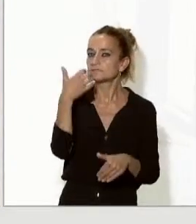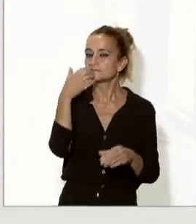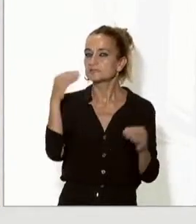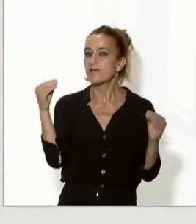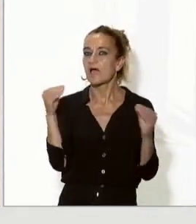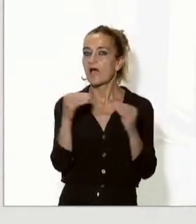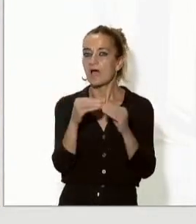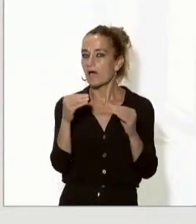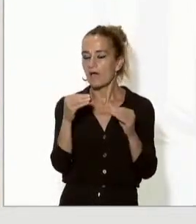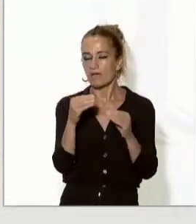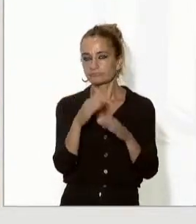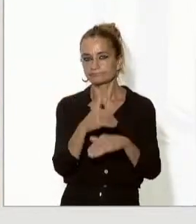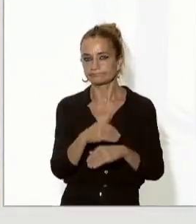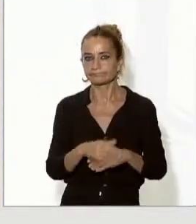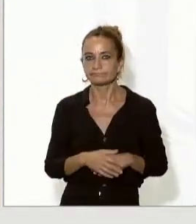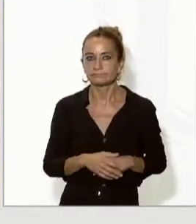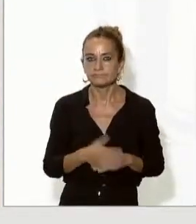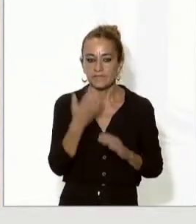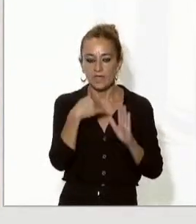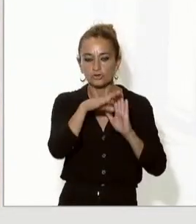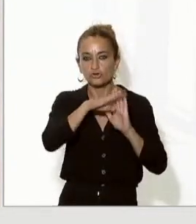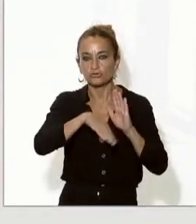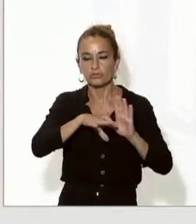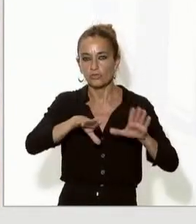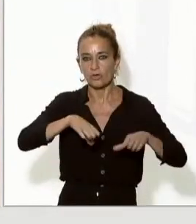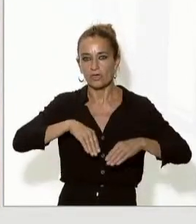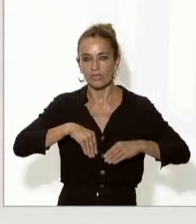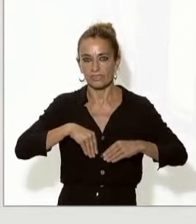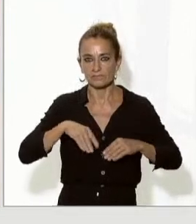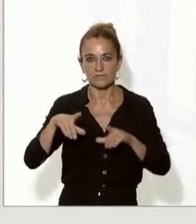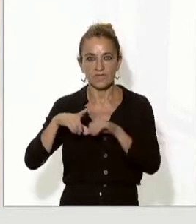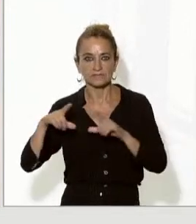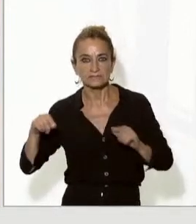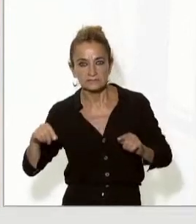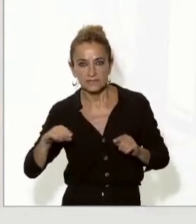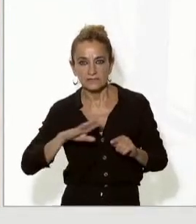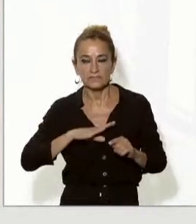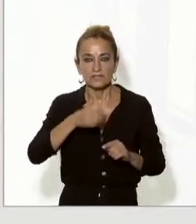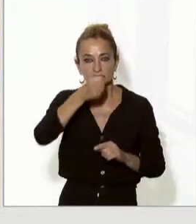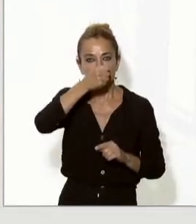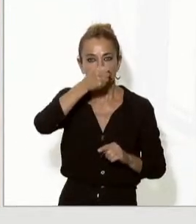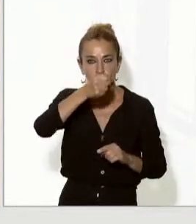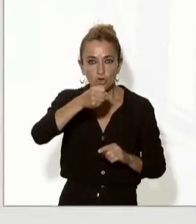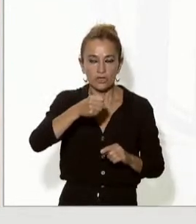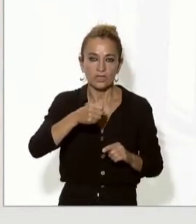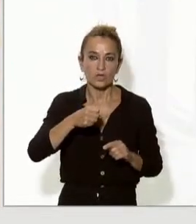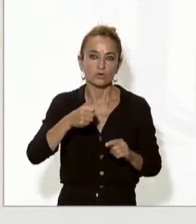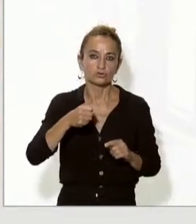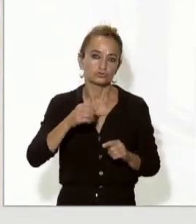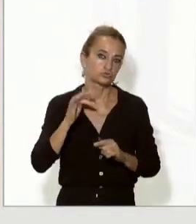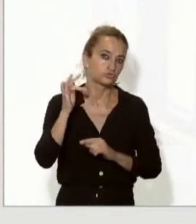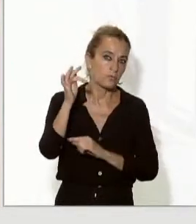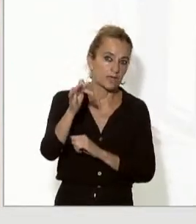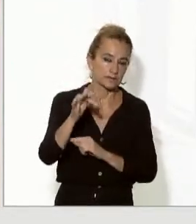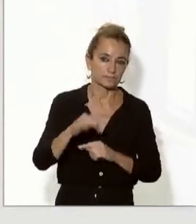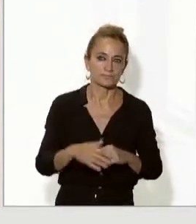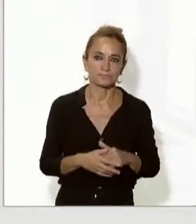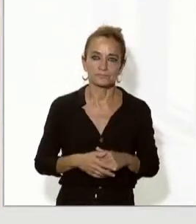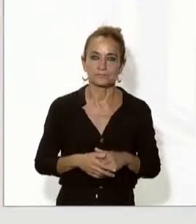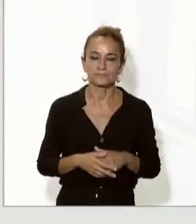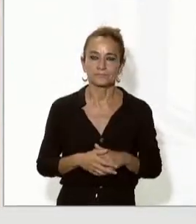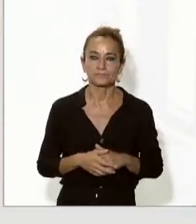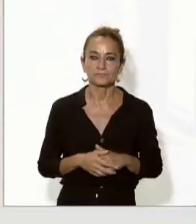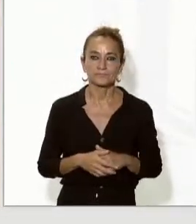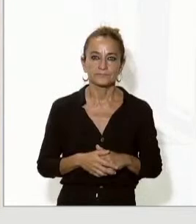acord i no acceptació d'aquestes condicions i les d'Esquerra per part del PSOE i de Somer des que vaig